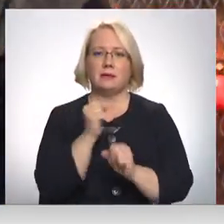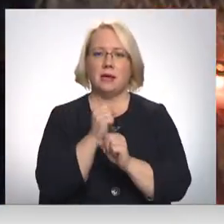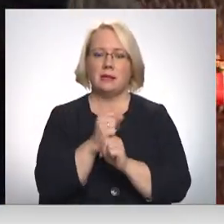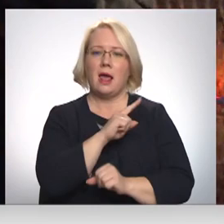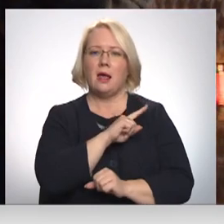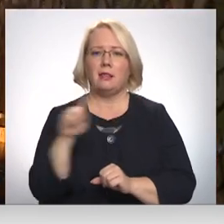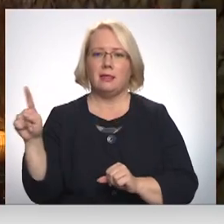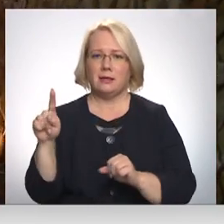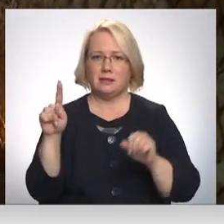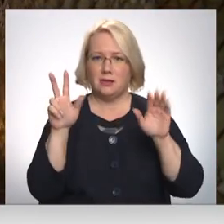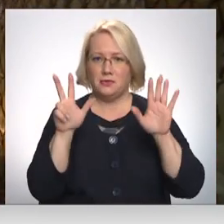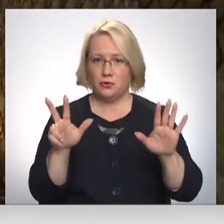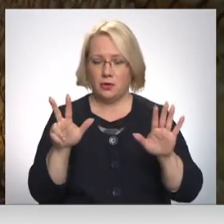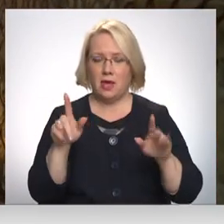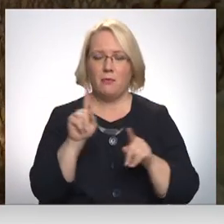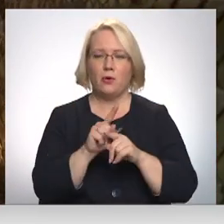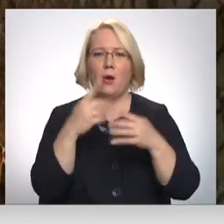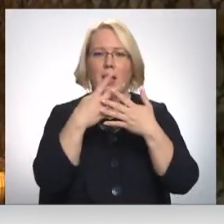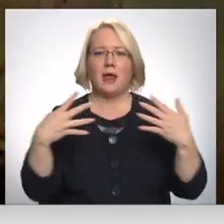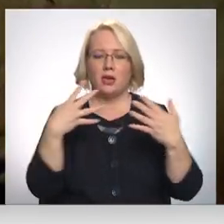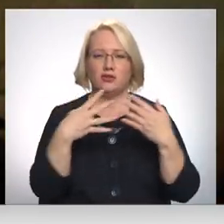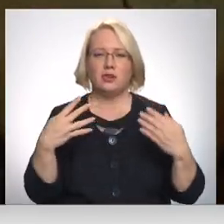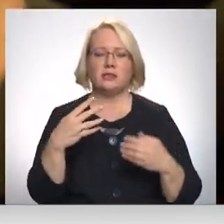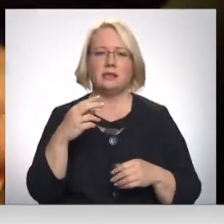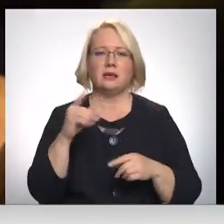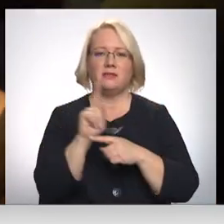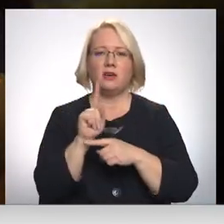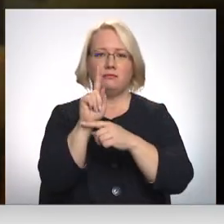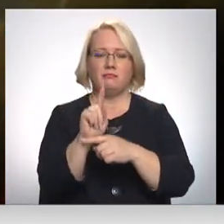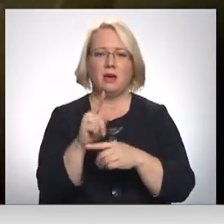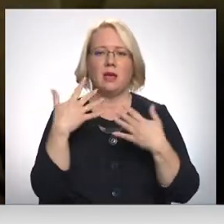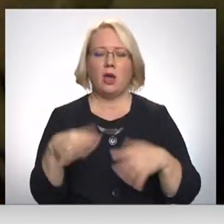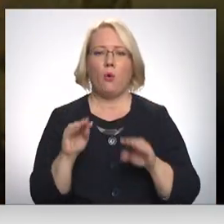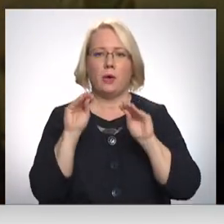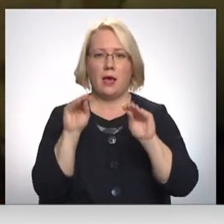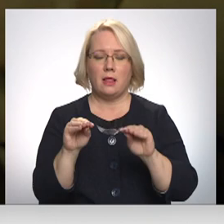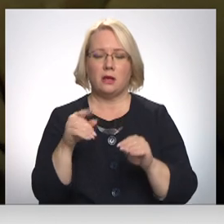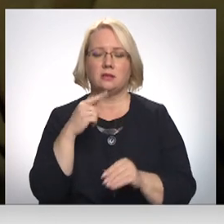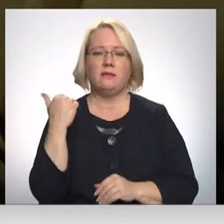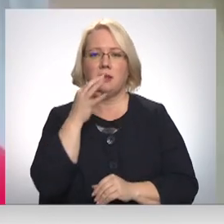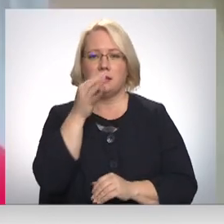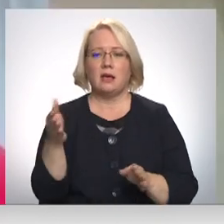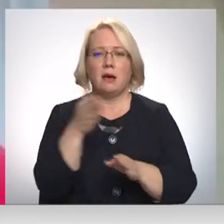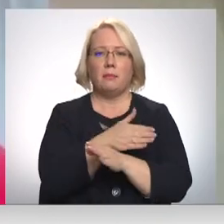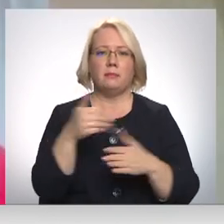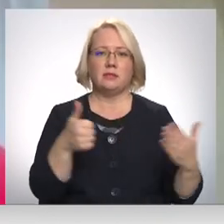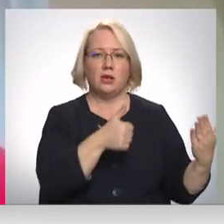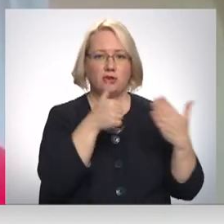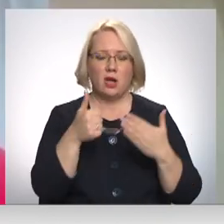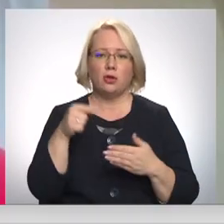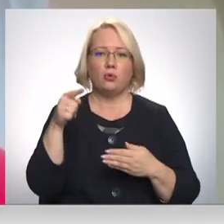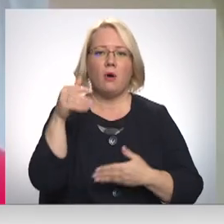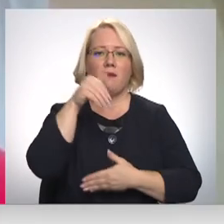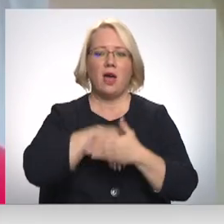komandantstundas sākumam. Režģis sveču novietošanai jau ierīkots. Apmēram, sešiem gadiem mēs šo vēsturisko